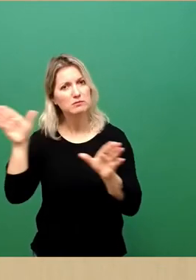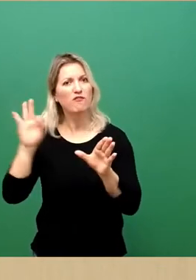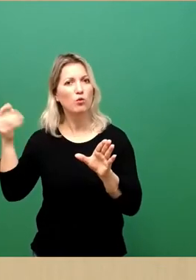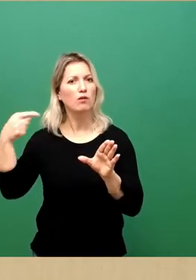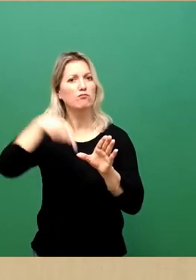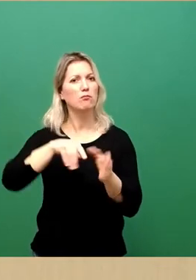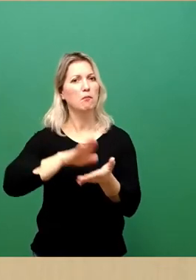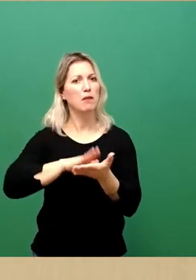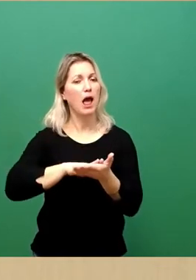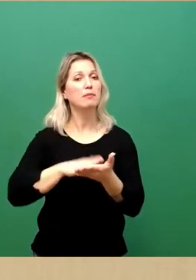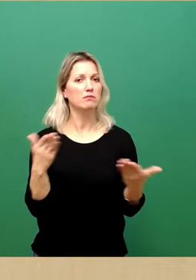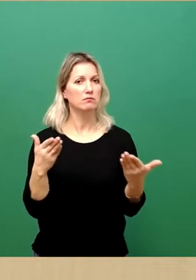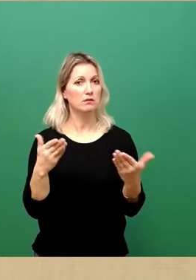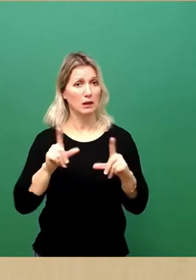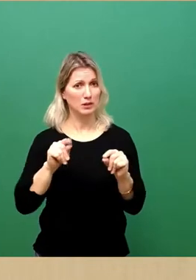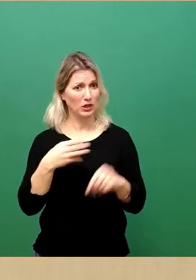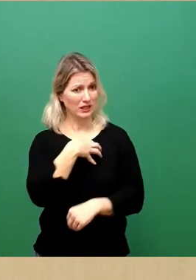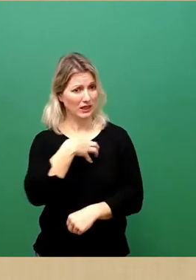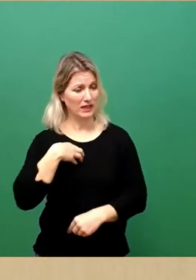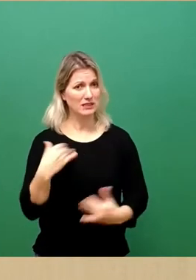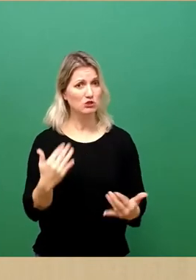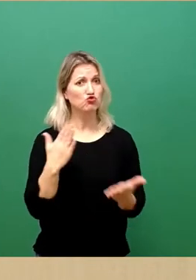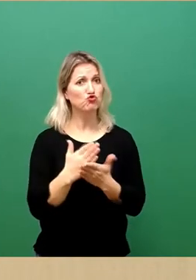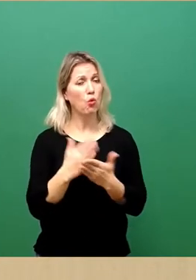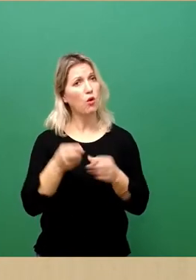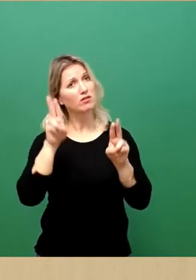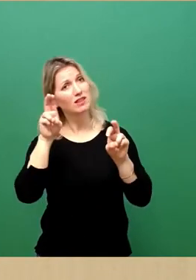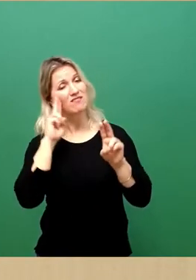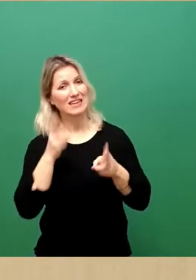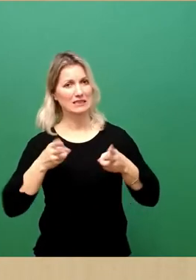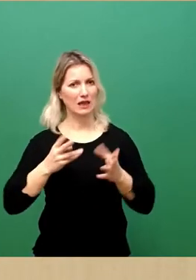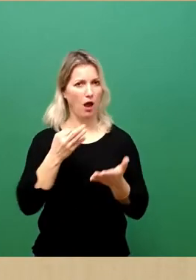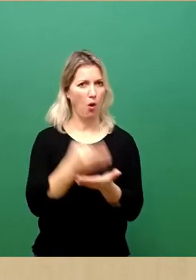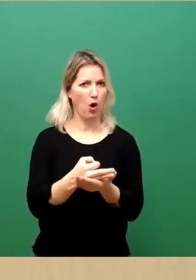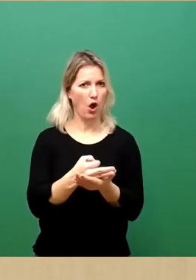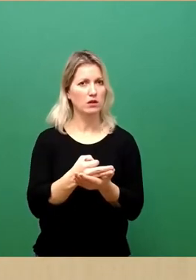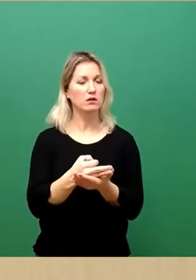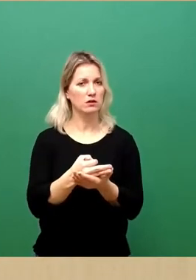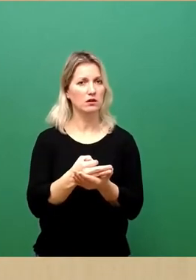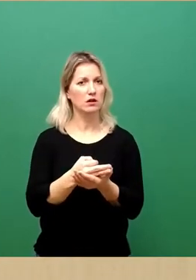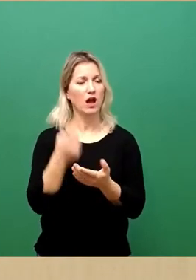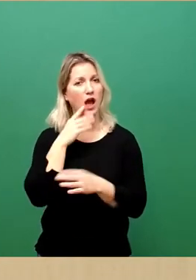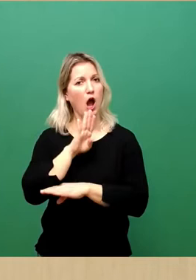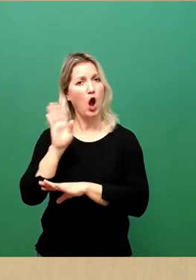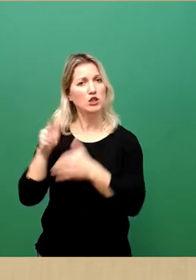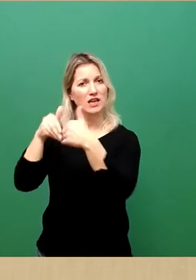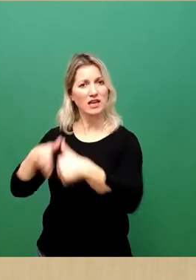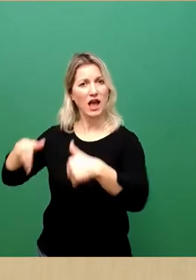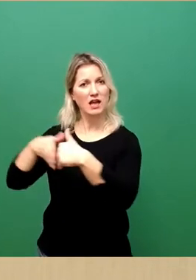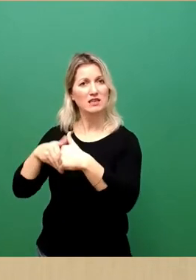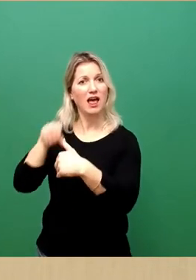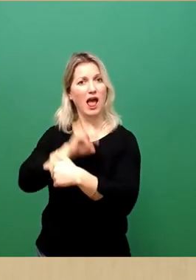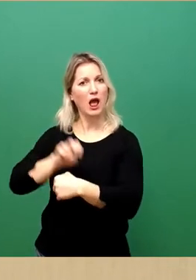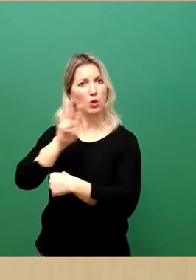Dresden wird somit schon jetzt in gewisser Weise zum sicheren Hafen für die Menschen, die an den Ostgrenzen der Europäischen Union stehen.